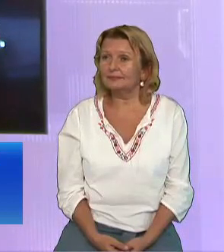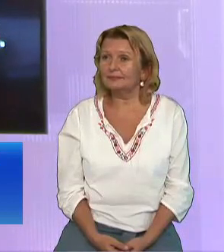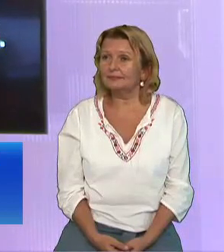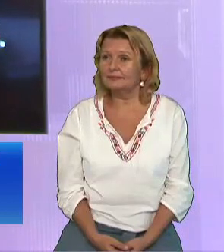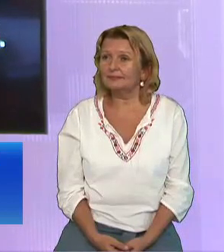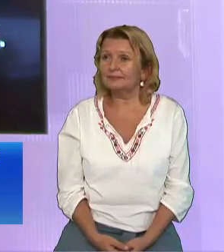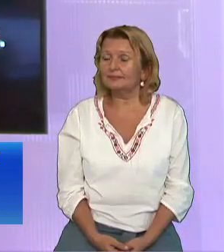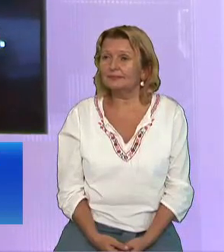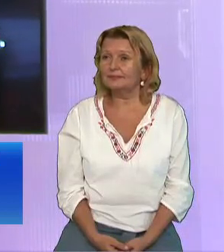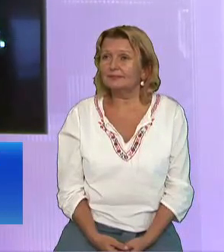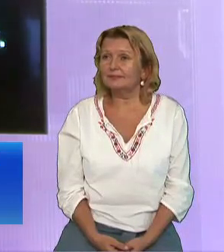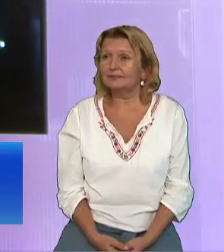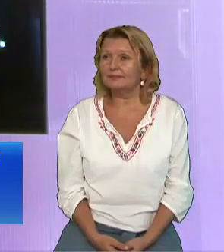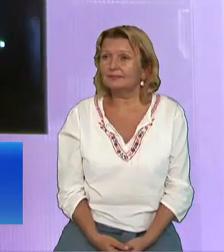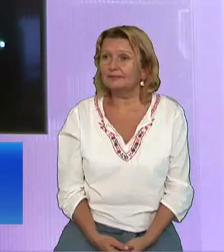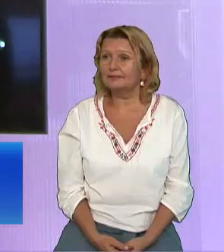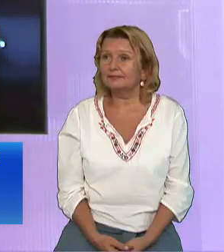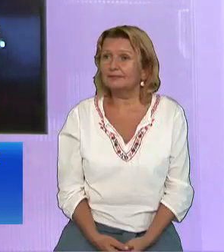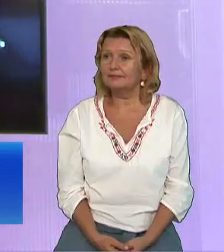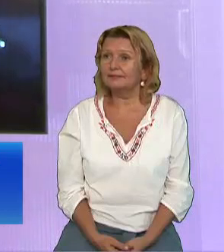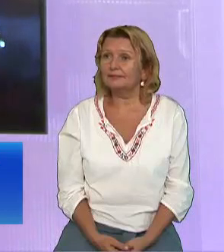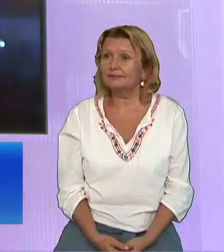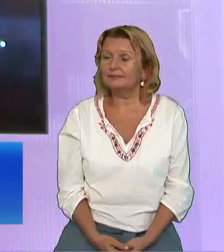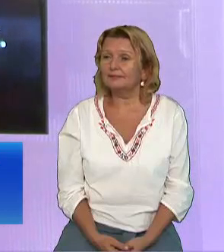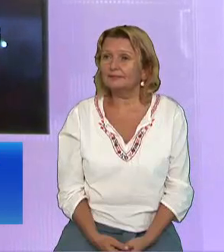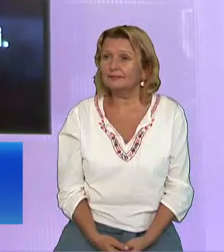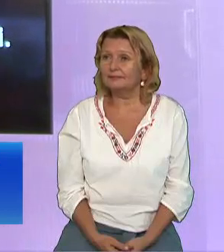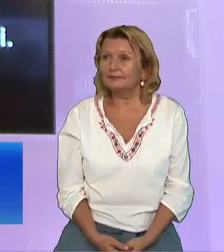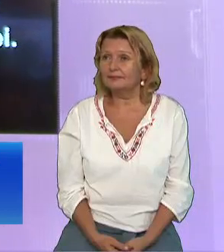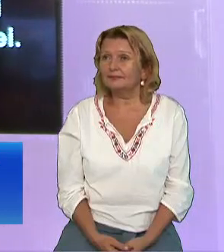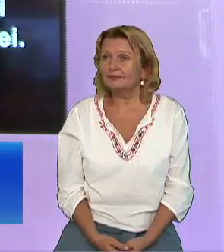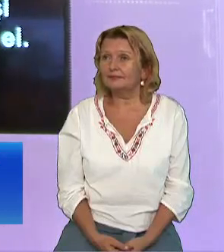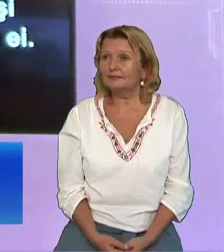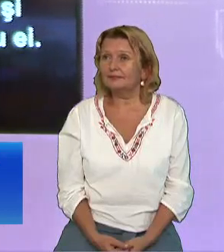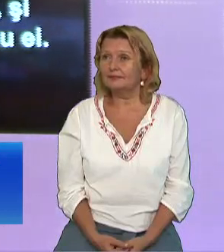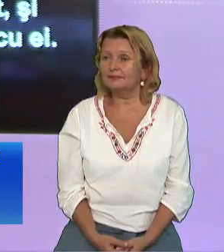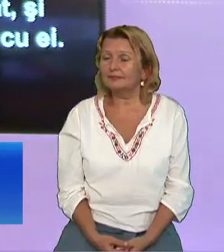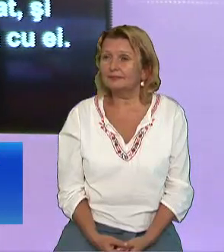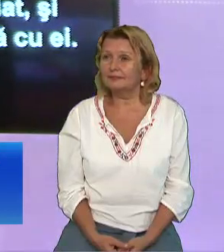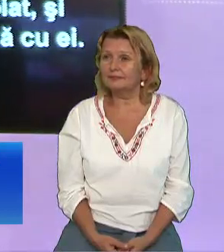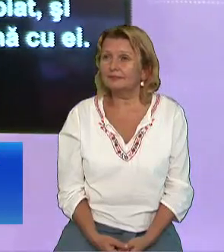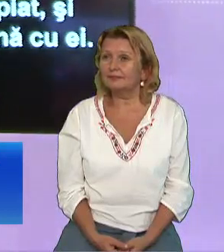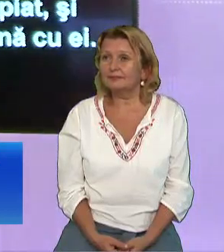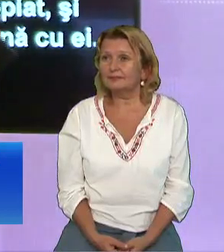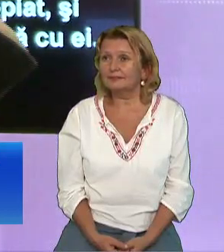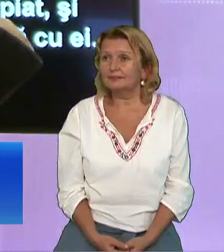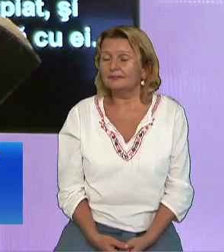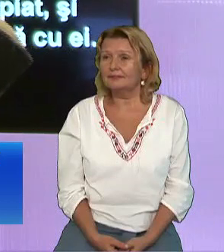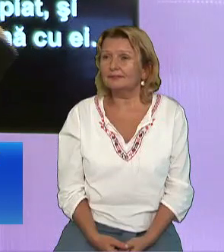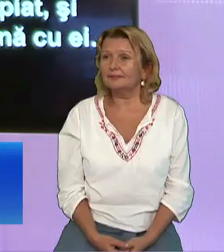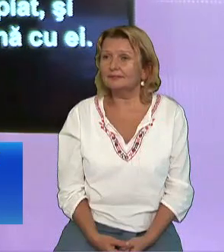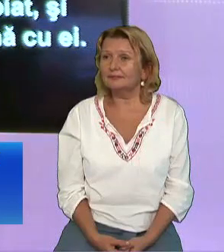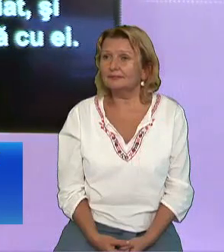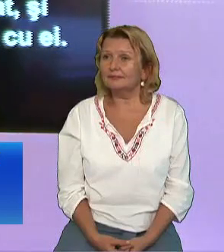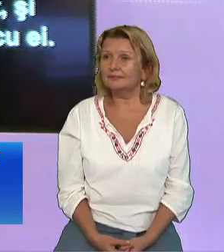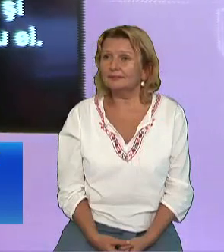plajă pe care se plimba S-a uitat în urmă și a văzut două rânduri de urme Două rânduri de pași Și l-a zis da, Dumnezeu este cu mine